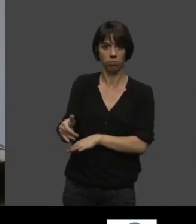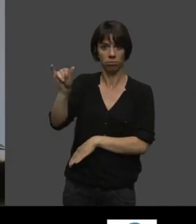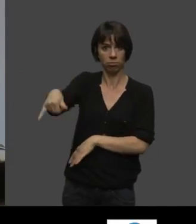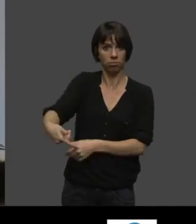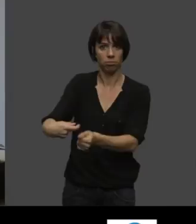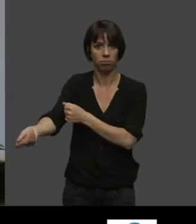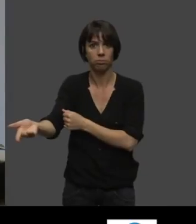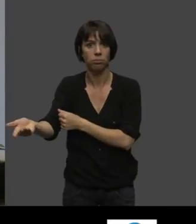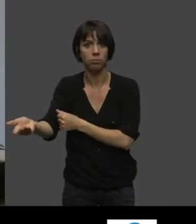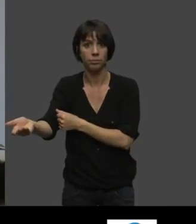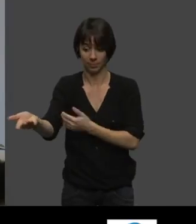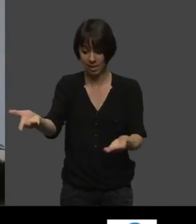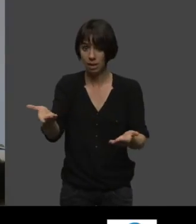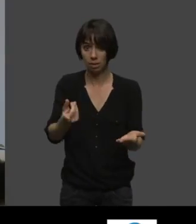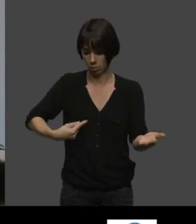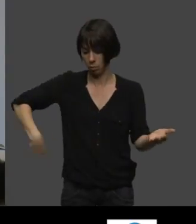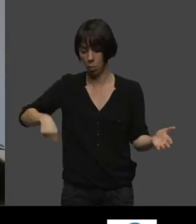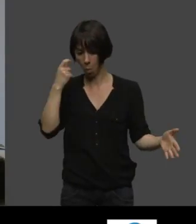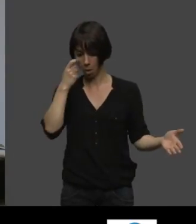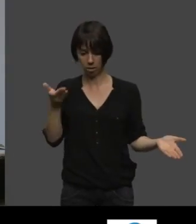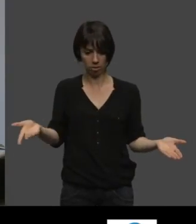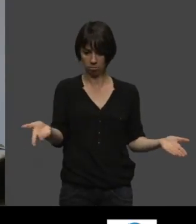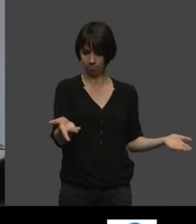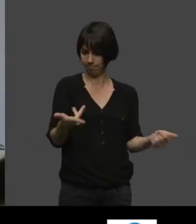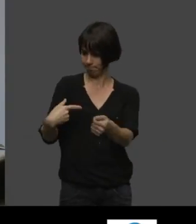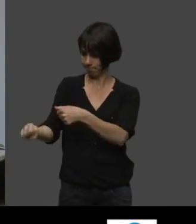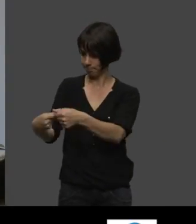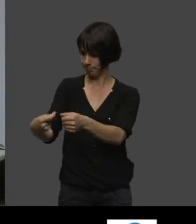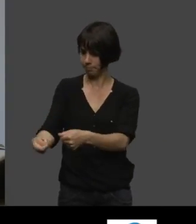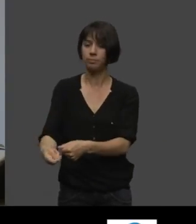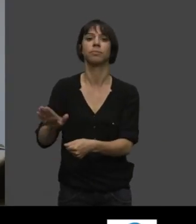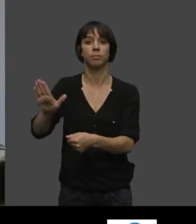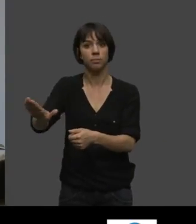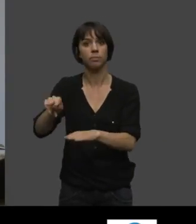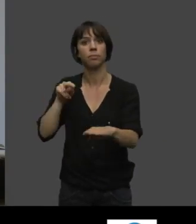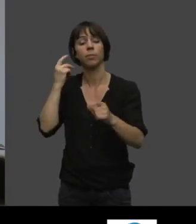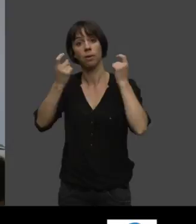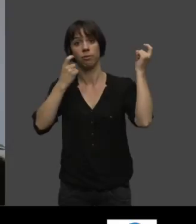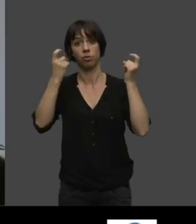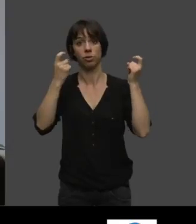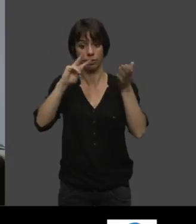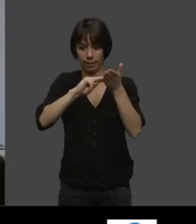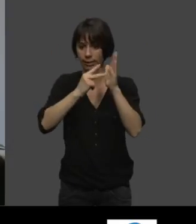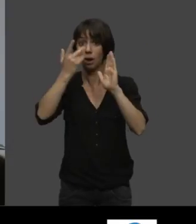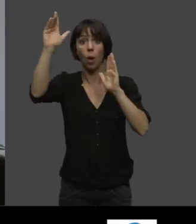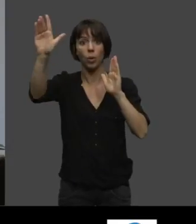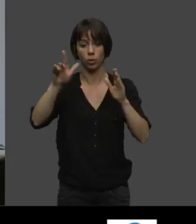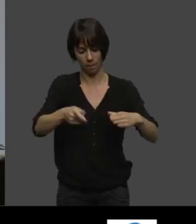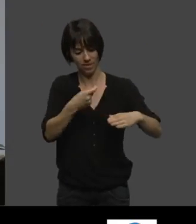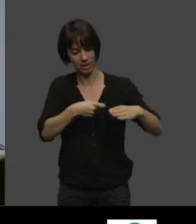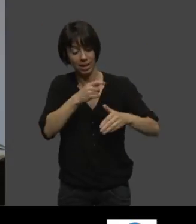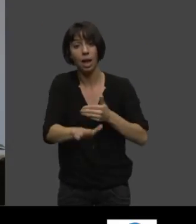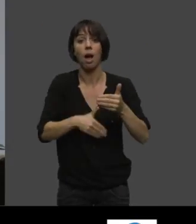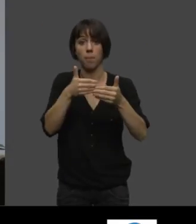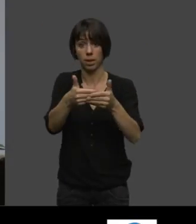l'idée était de dire comment on pourrait faire une vinaigrette qui aurait moins d'huile,